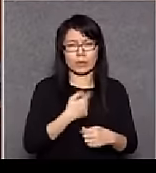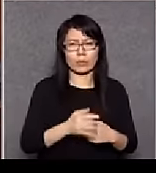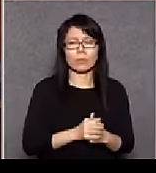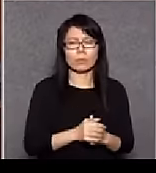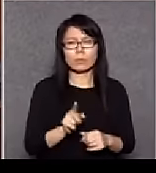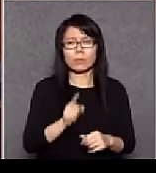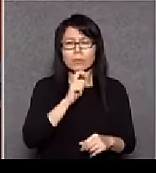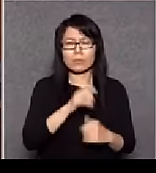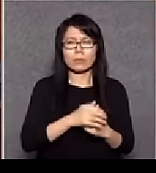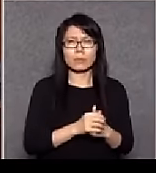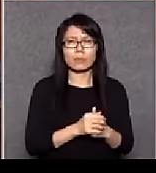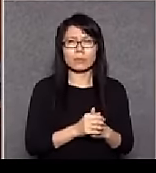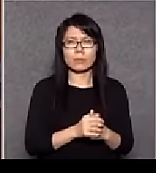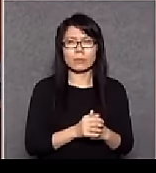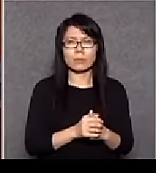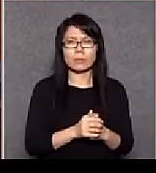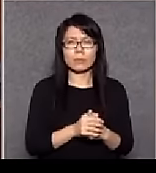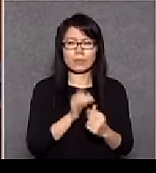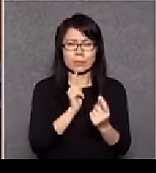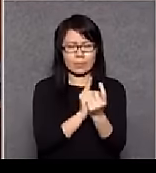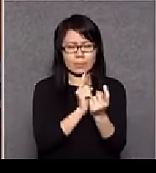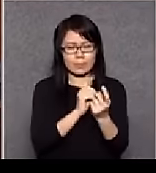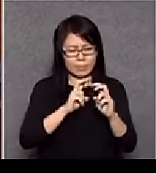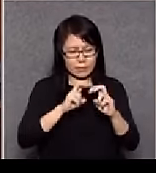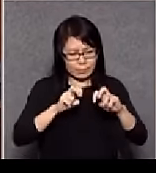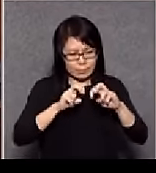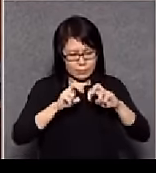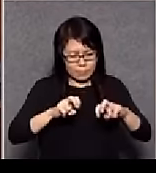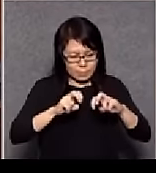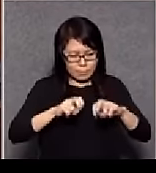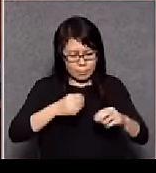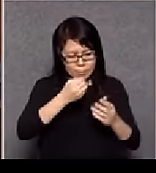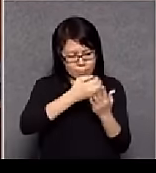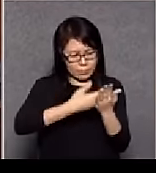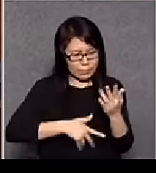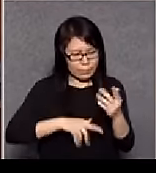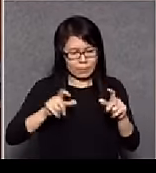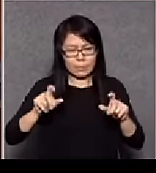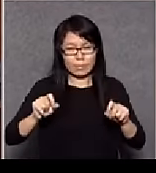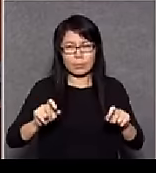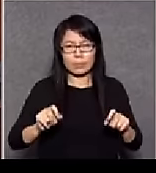和他句細無謂地逐條逐條解釋